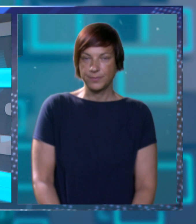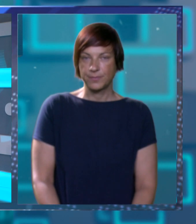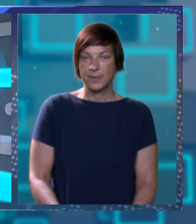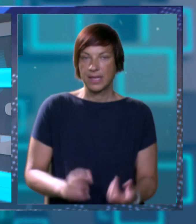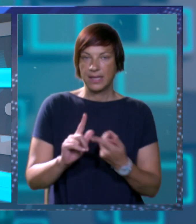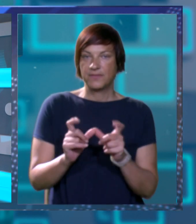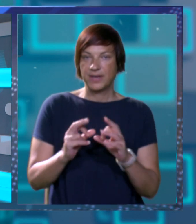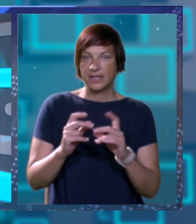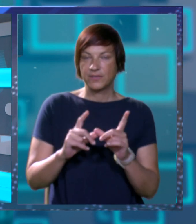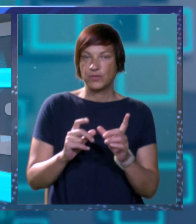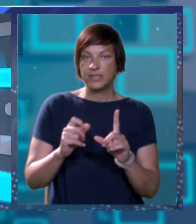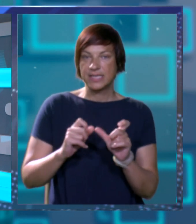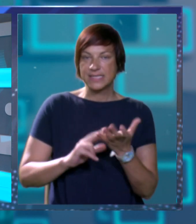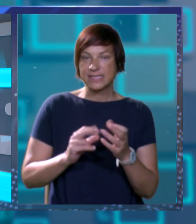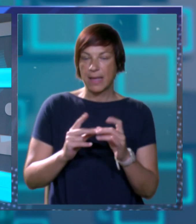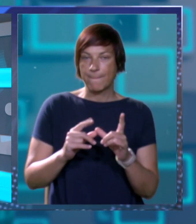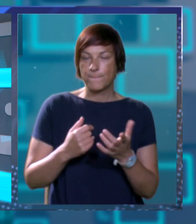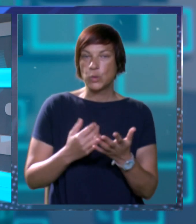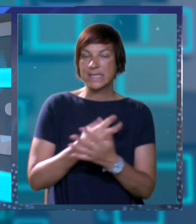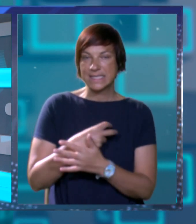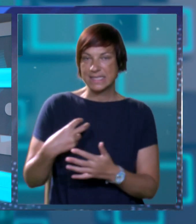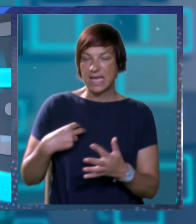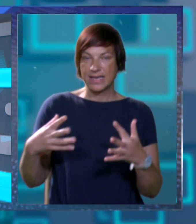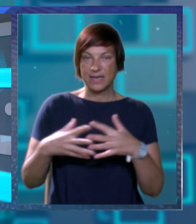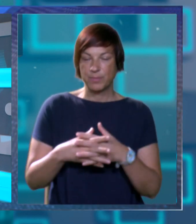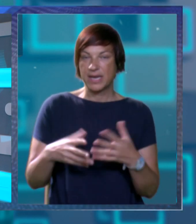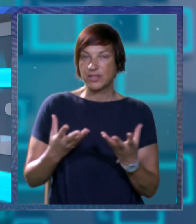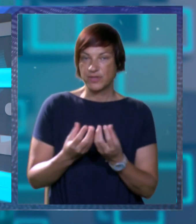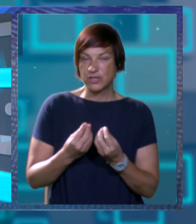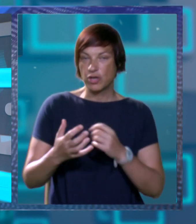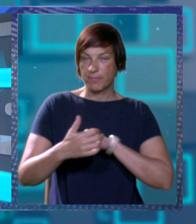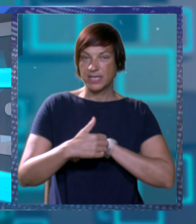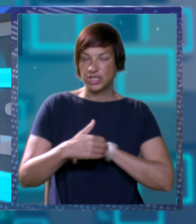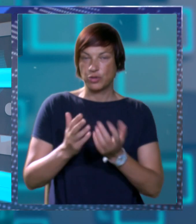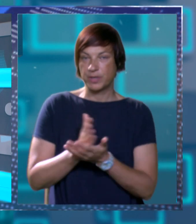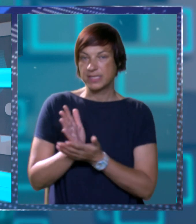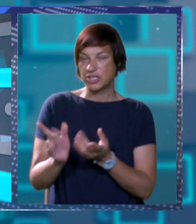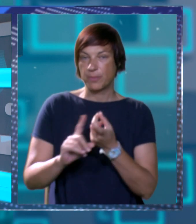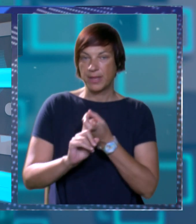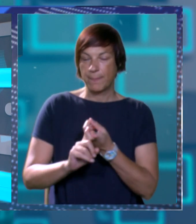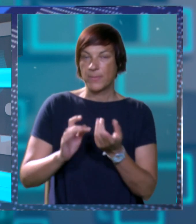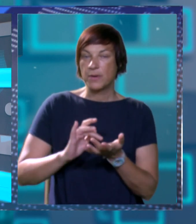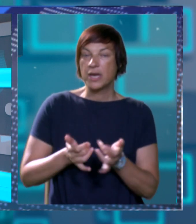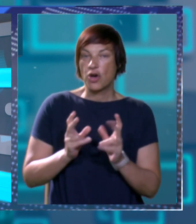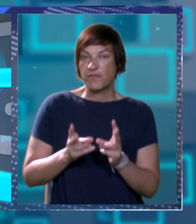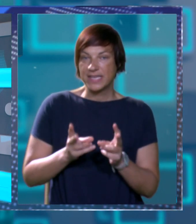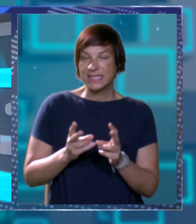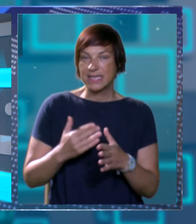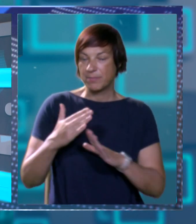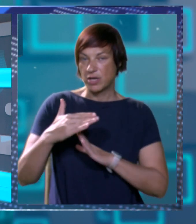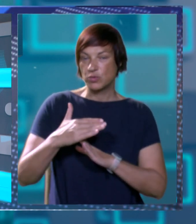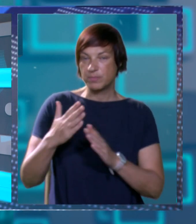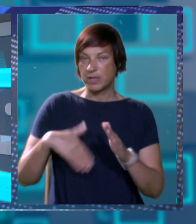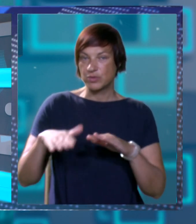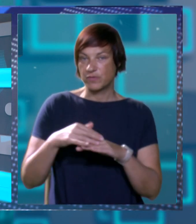Frankfurt, Istanbul, London i već uobičajeno Zagreb. Gradovi su to s kojima. Če Dubrovnik i službeno biti povezano ve zime uz